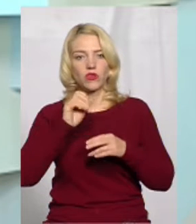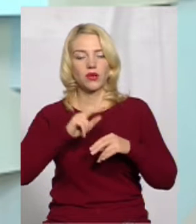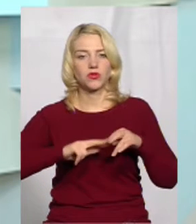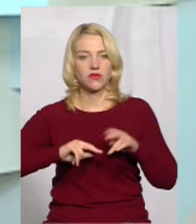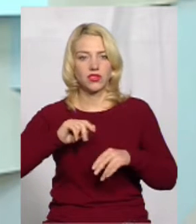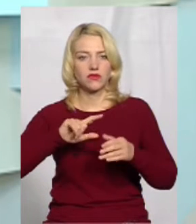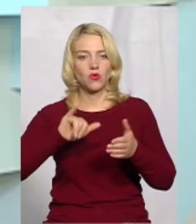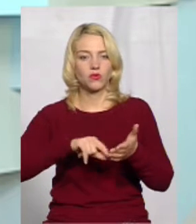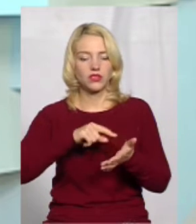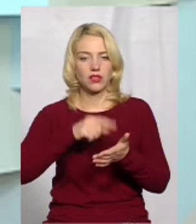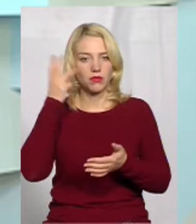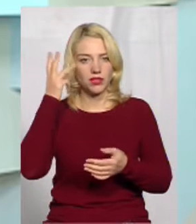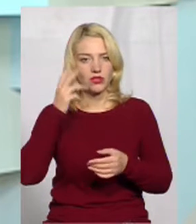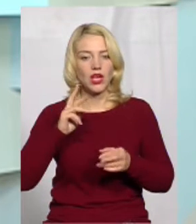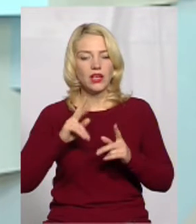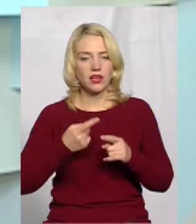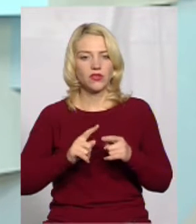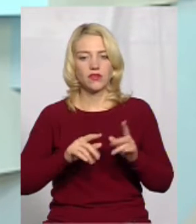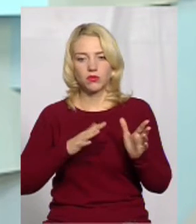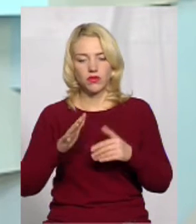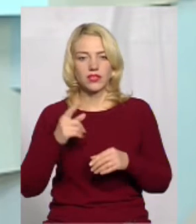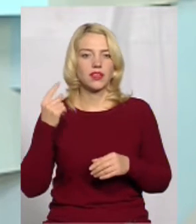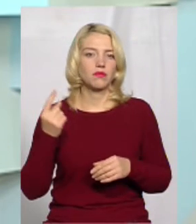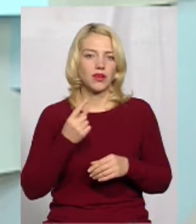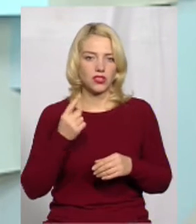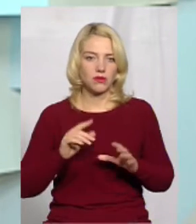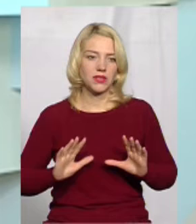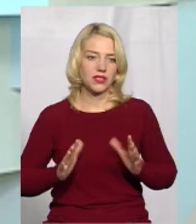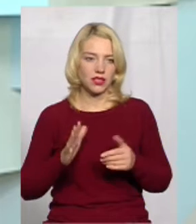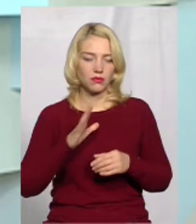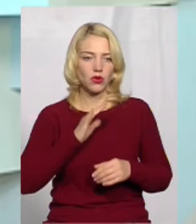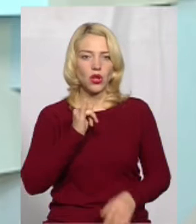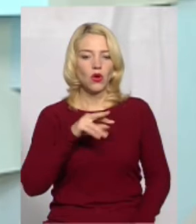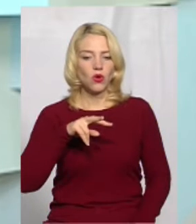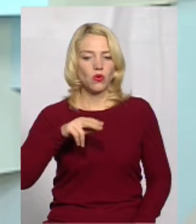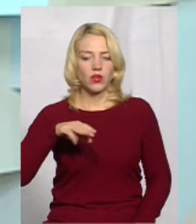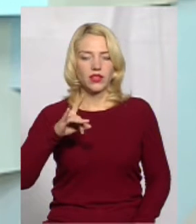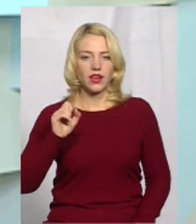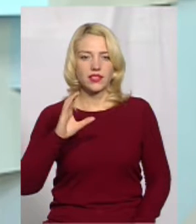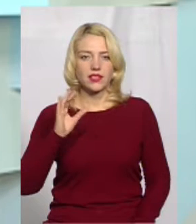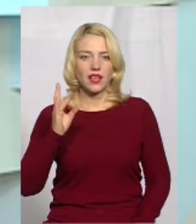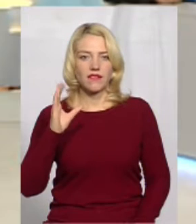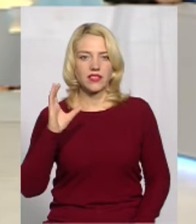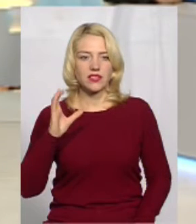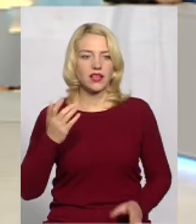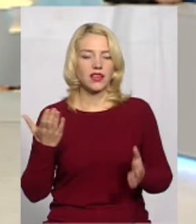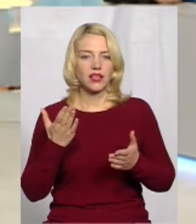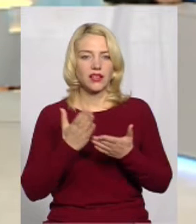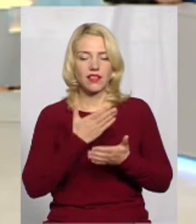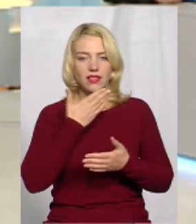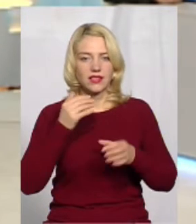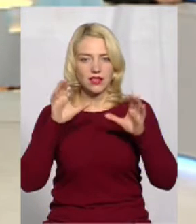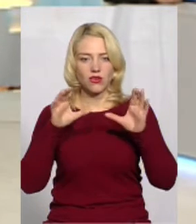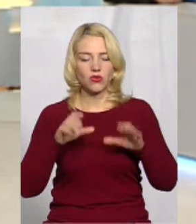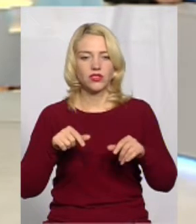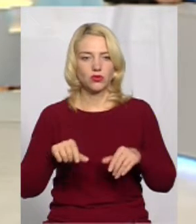Хмельницькому, як вони відбуваються. І перший такий прецедент був ультрасервіс, який на сьогодні є незаконним. І тут